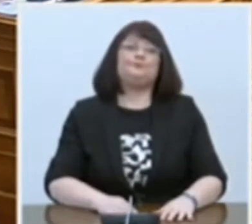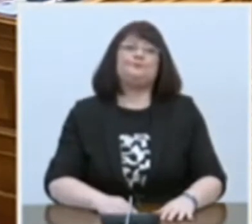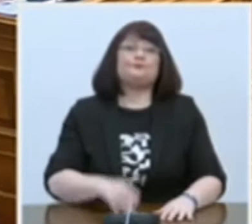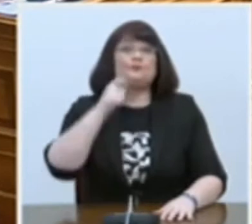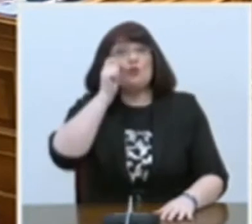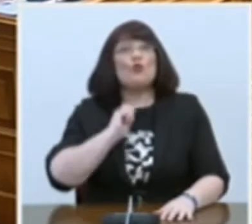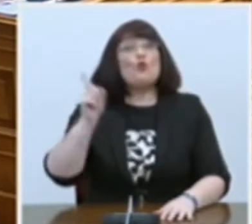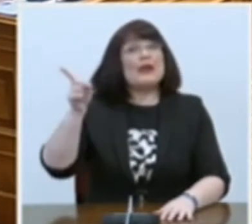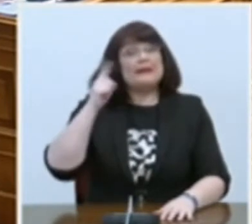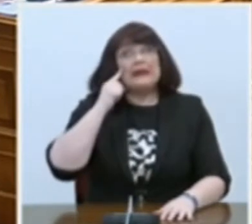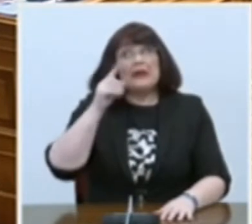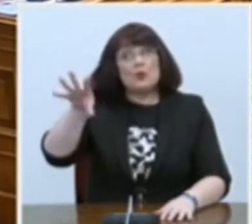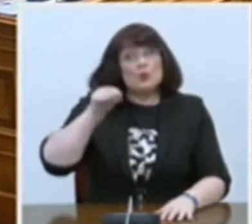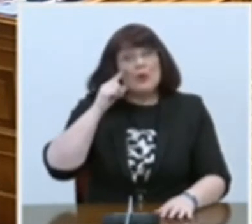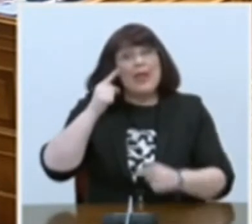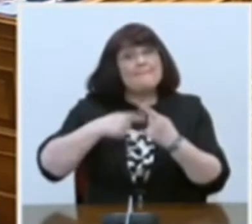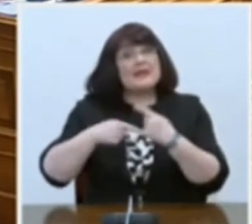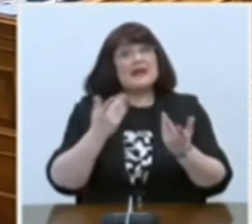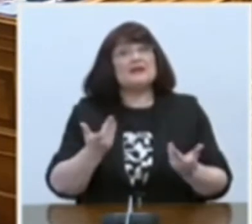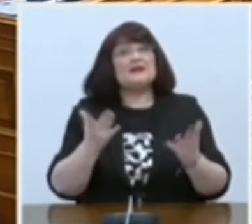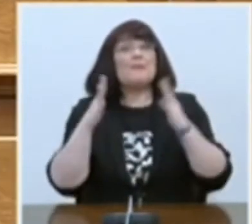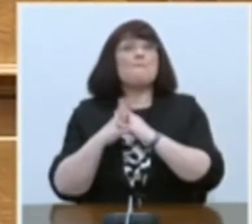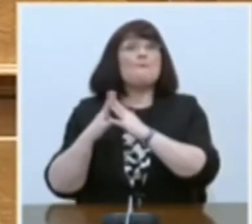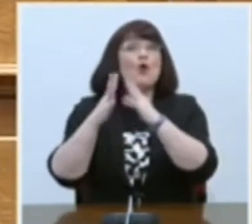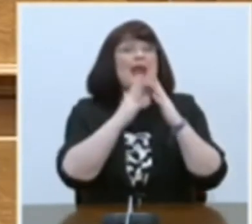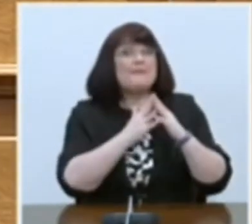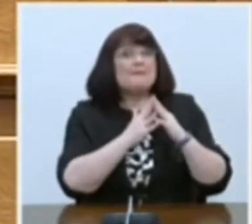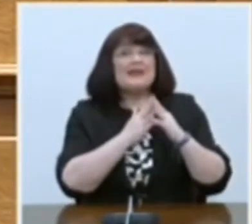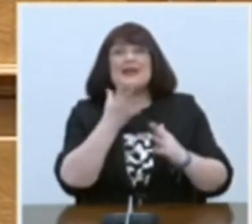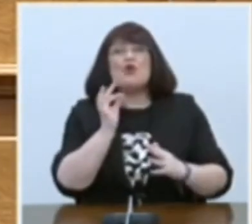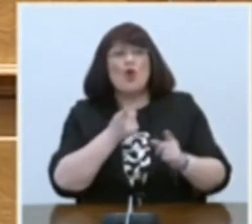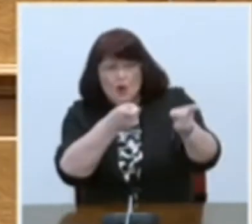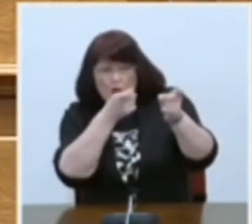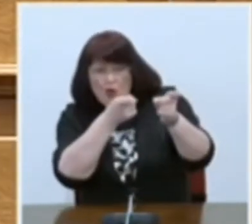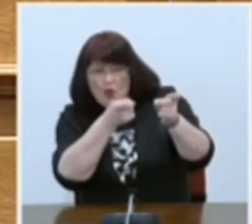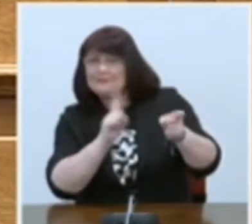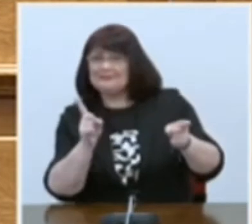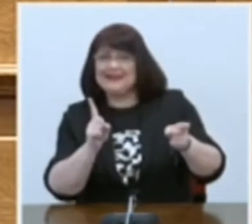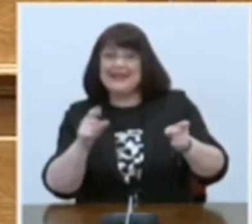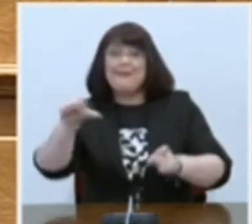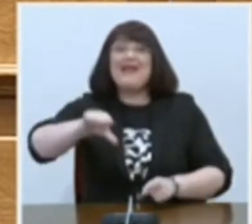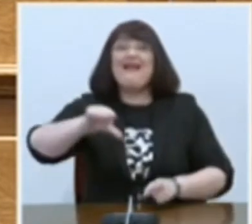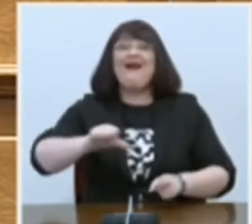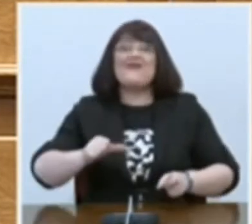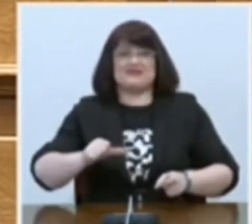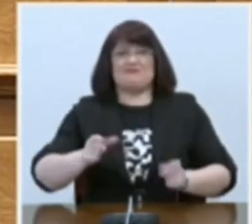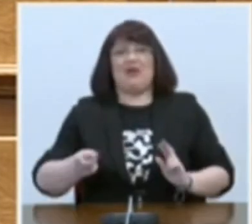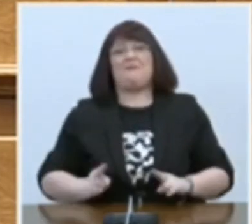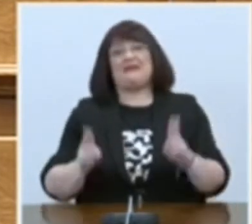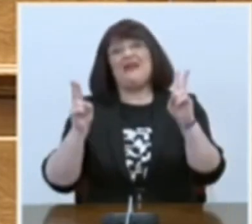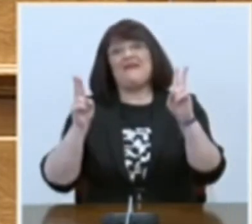διδάσκει ότι οι πόλεμοι δεν γίνονται πλέον μόνο με τα όπλα, αλλά και με τα καύσιμα. Και από την άποψη αυτή